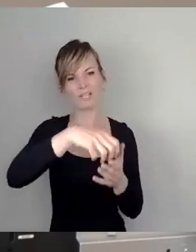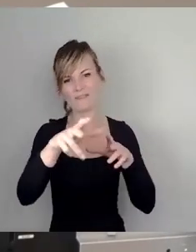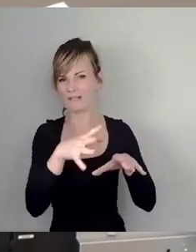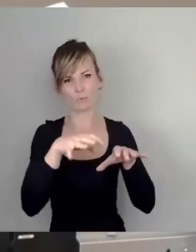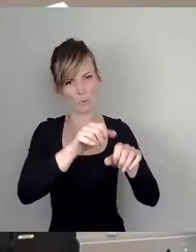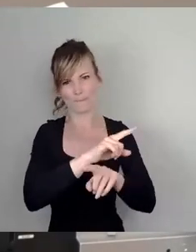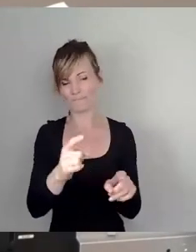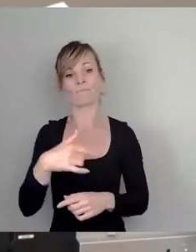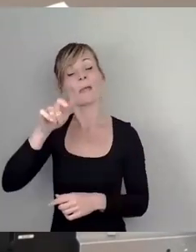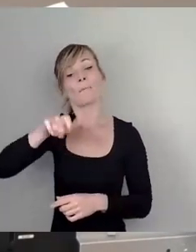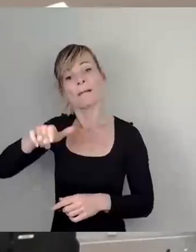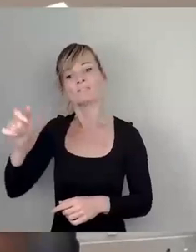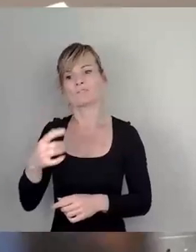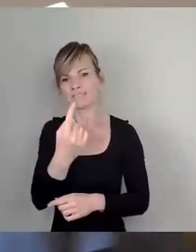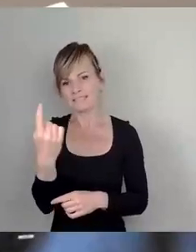und feiern.